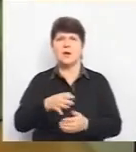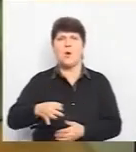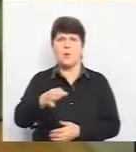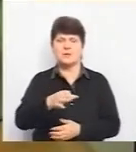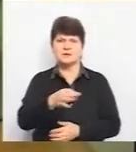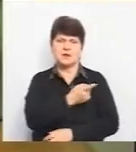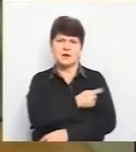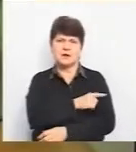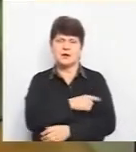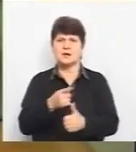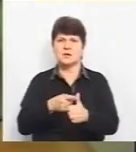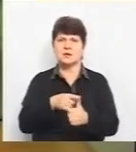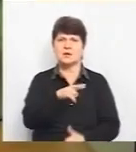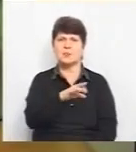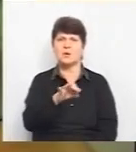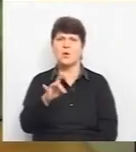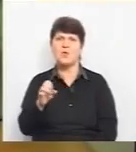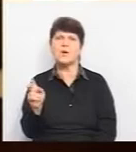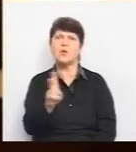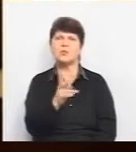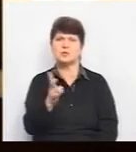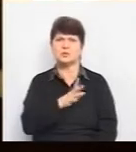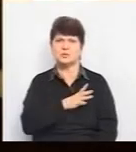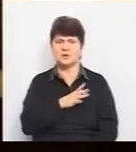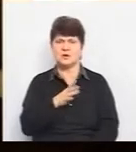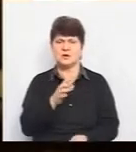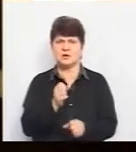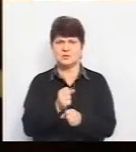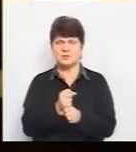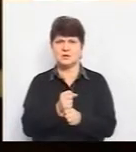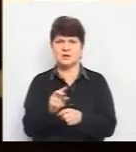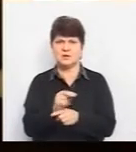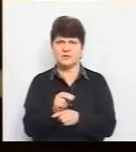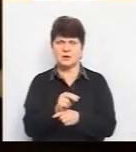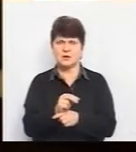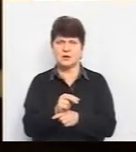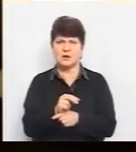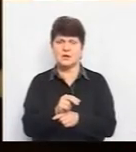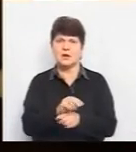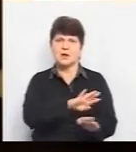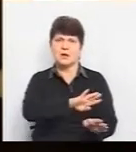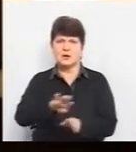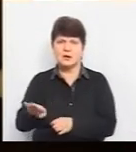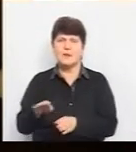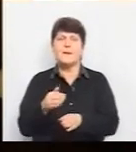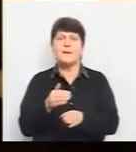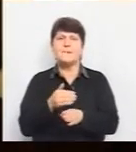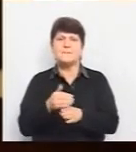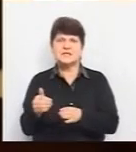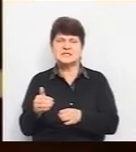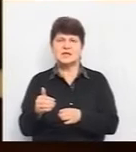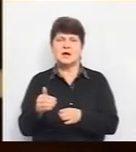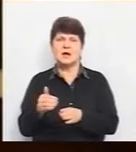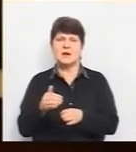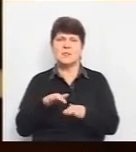заклад працює у штатному режимі, говорить Шамрай. Після проведення відповідної опробки відділень, згідно